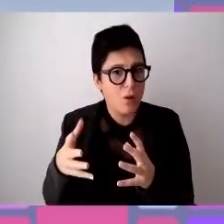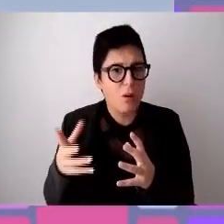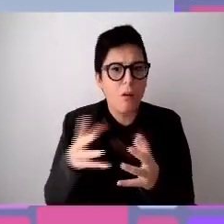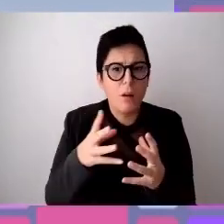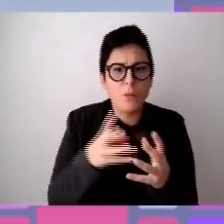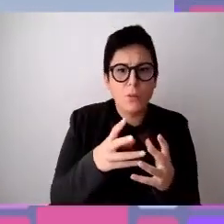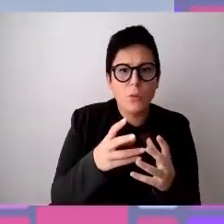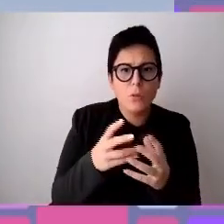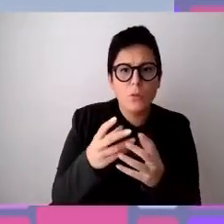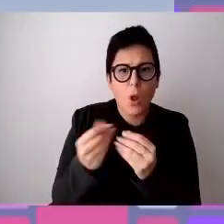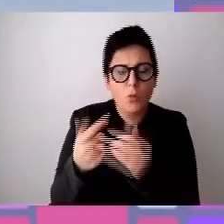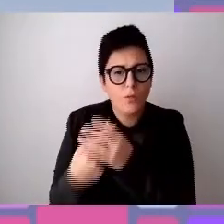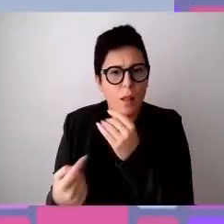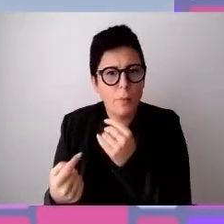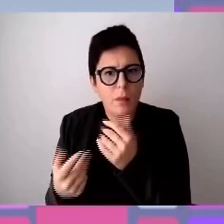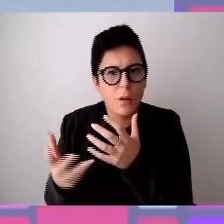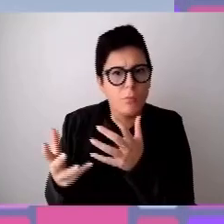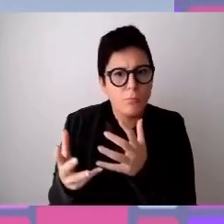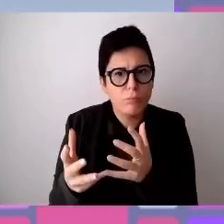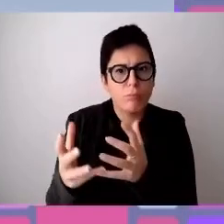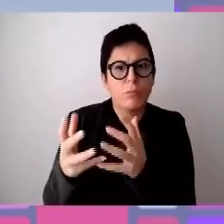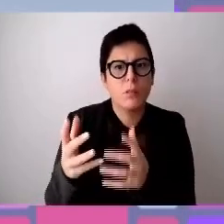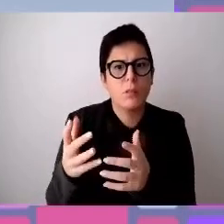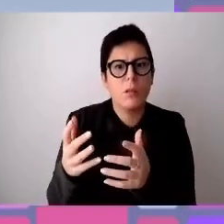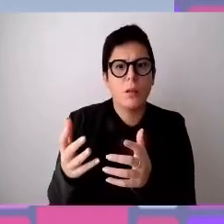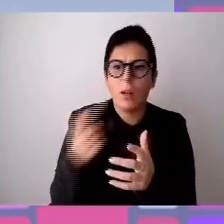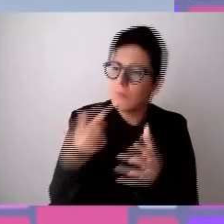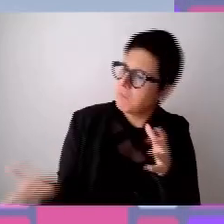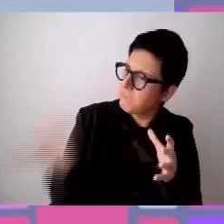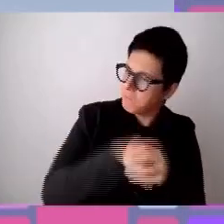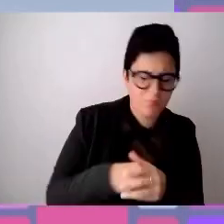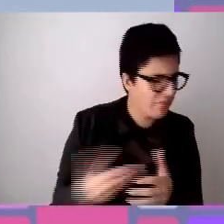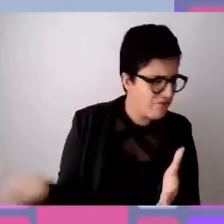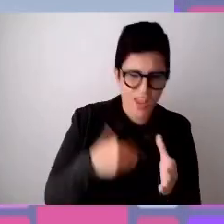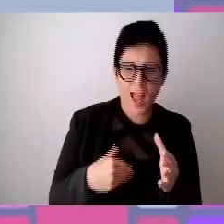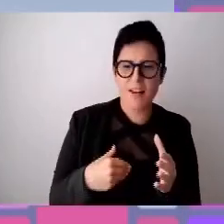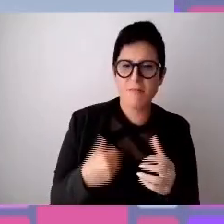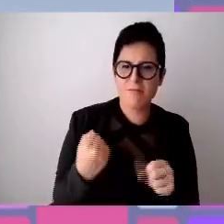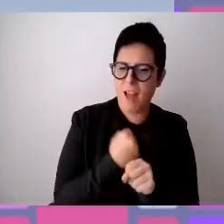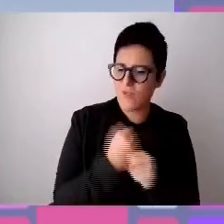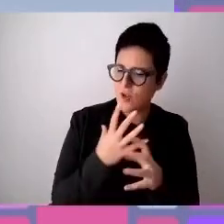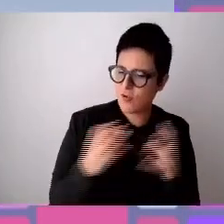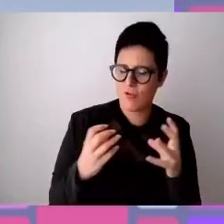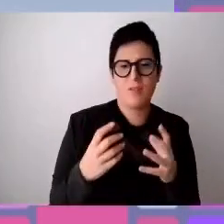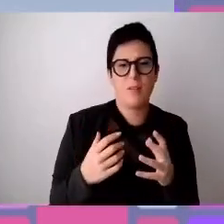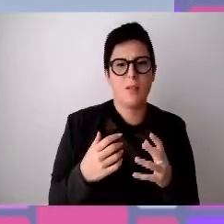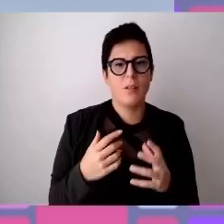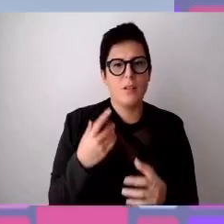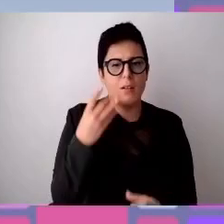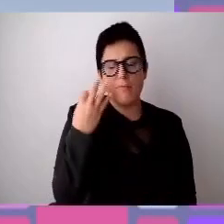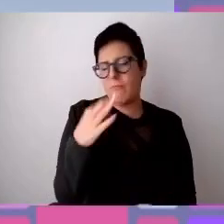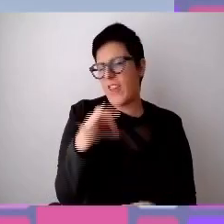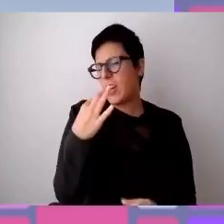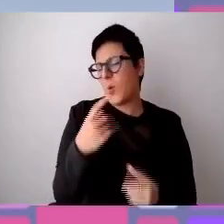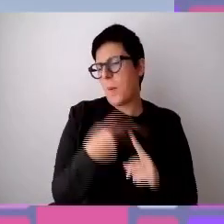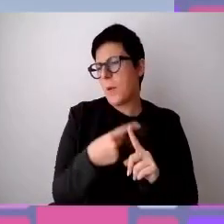soluzione fallimentare quindi l'ha voluta portare a bordo situazioni poi di virtuosismo ce ne sono tantissime